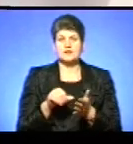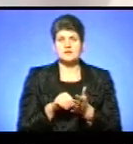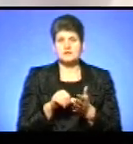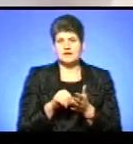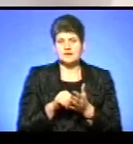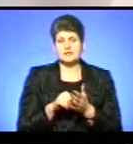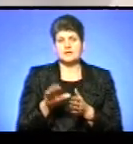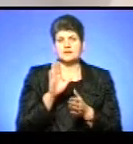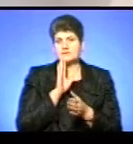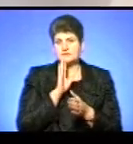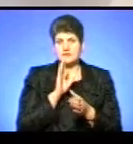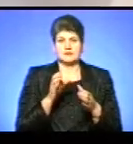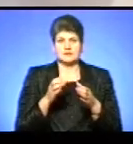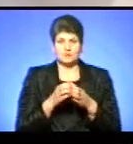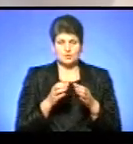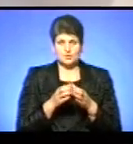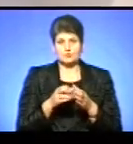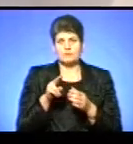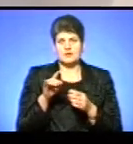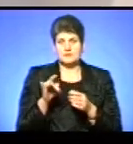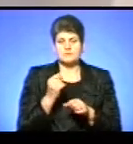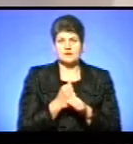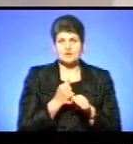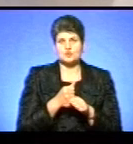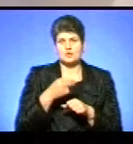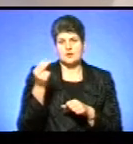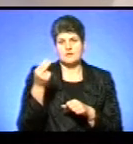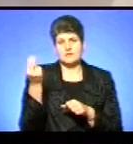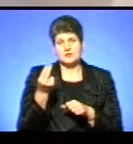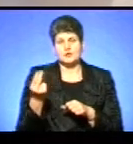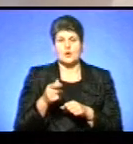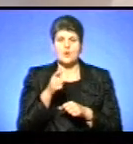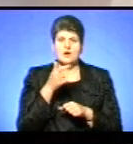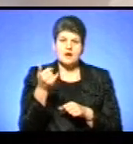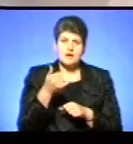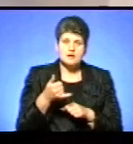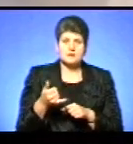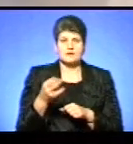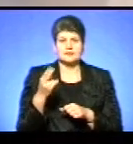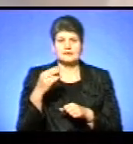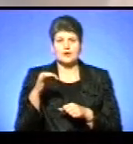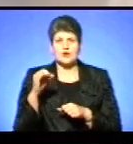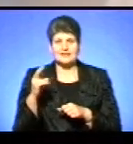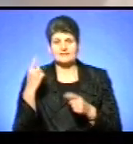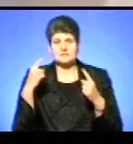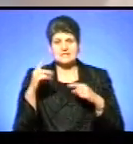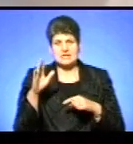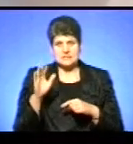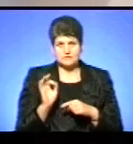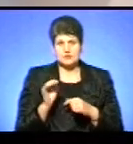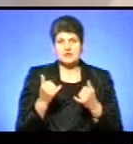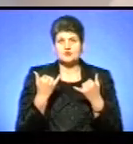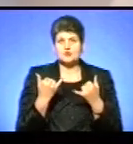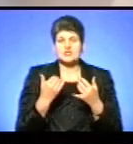мистецького гурту «Палітра» працюють в техніці акрил, гуаш, олійний живопис, декоративне мистецтво. На